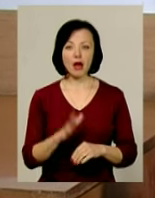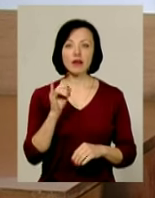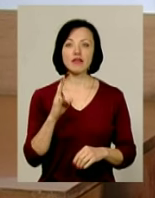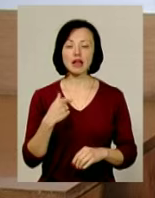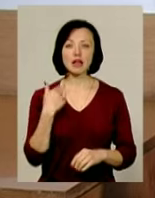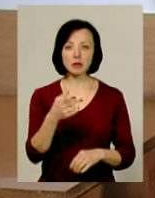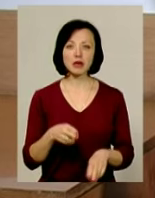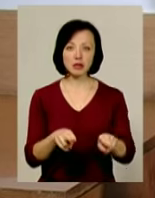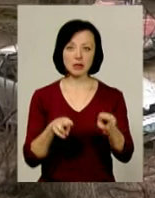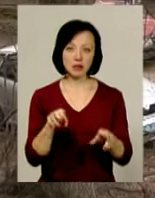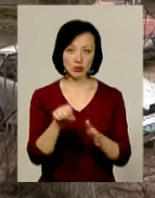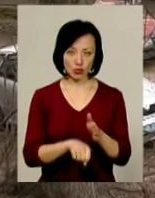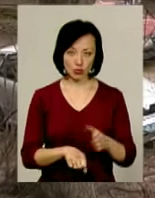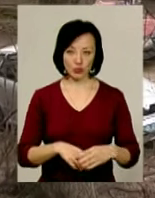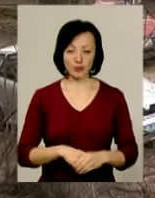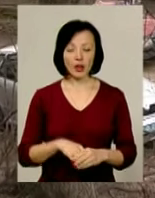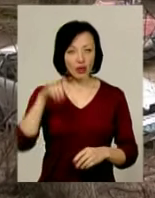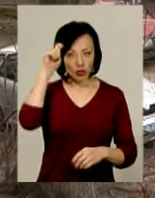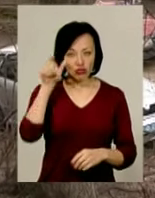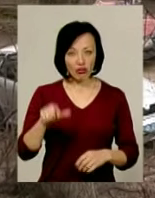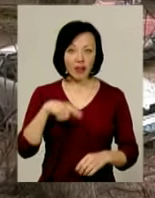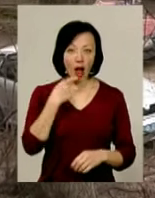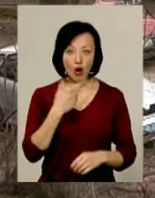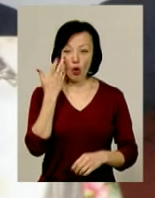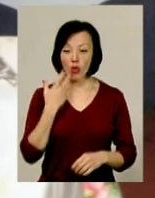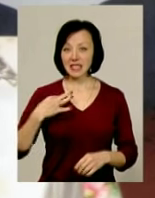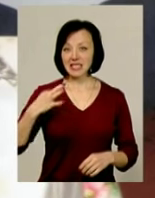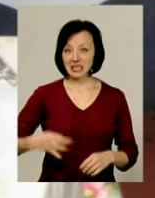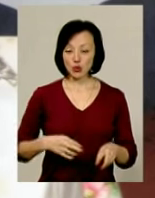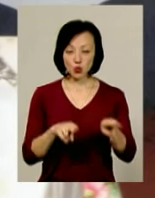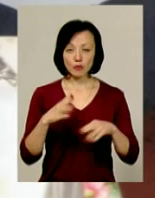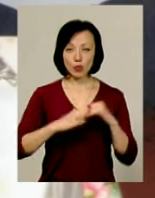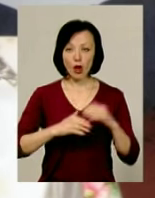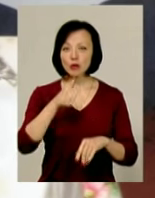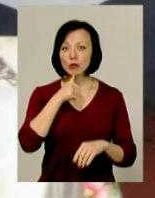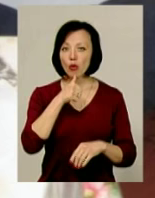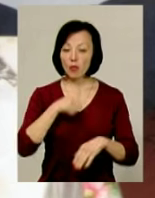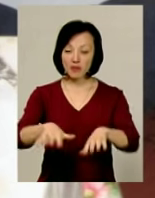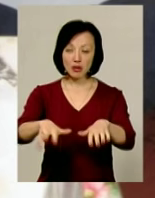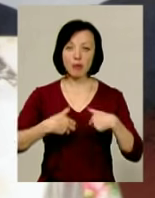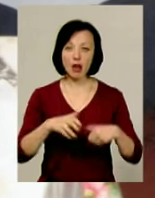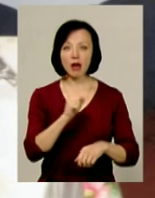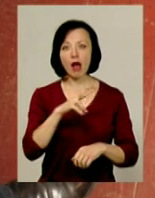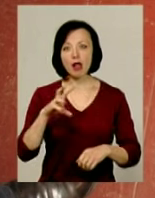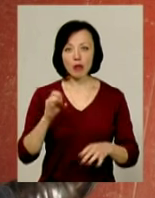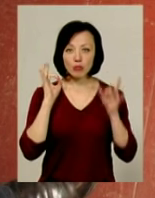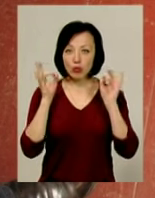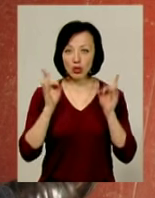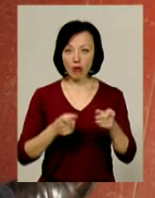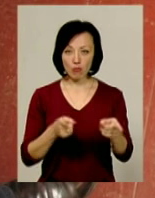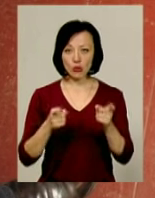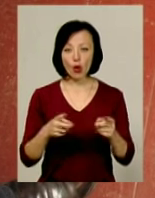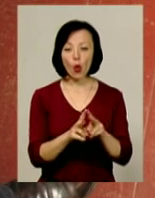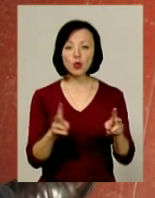зараз застрілив, гад, саван. Чоловік каже, коли побачив, що син з рушницею в руках, спробував її відібрати, але пролунав постріл.